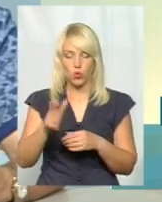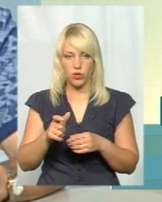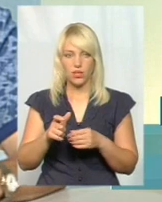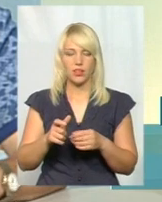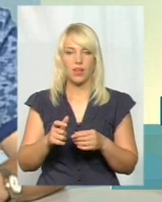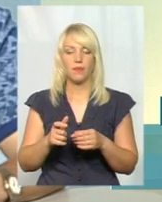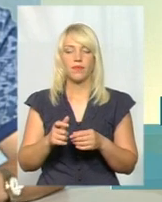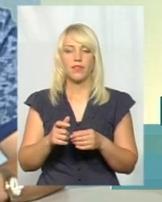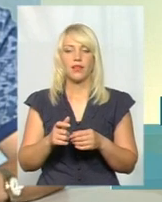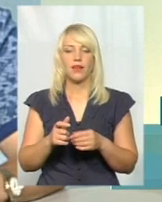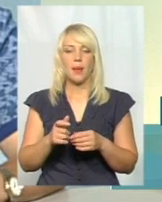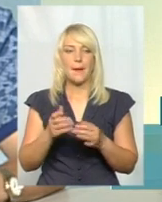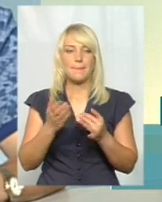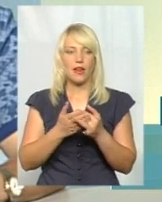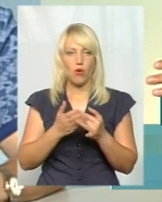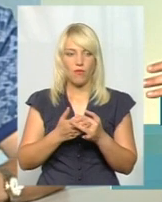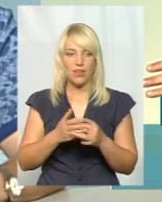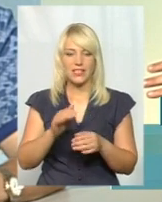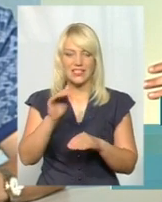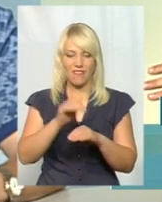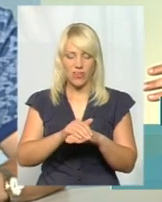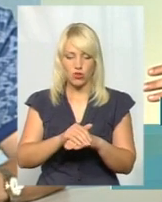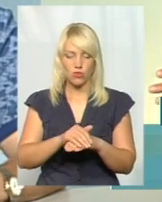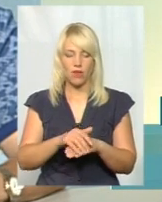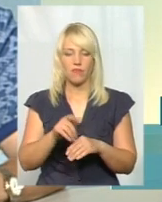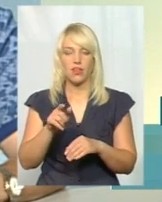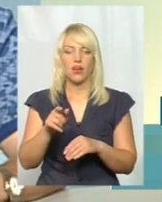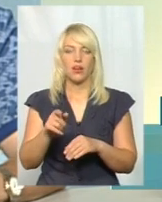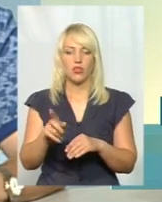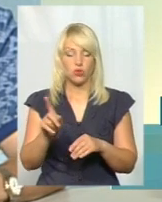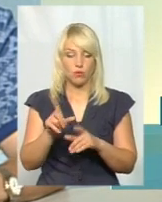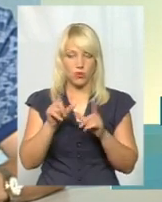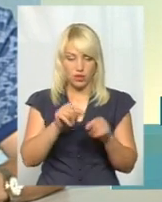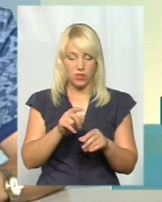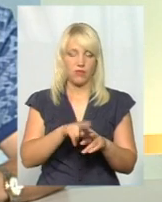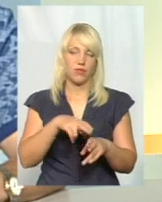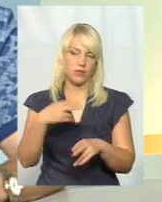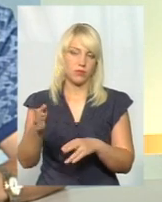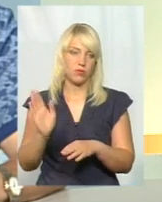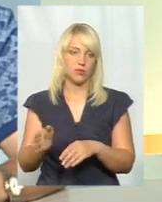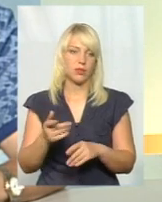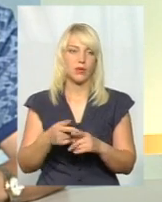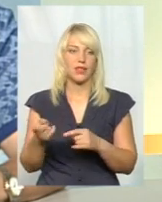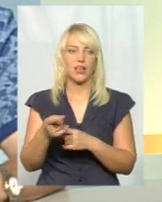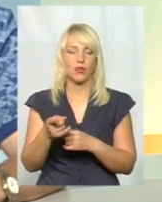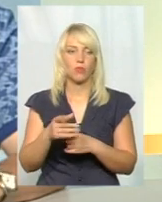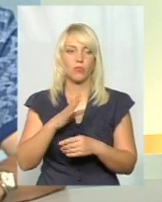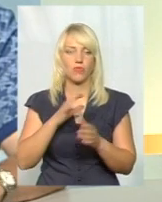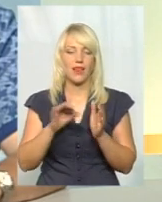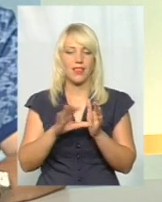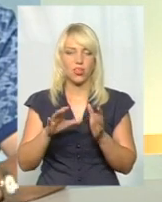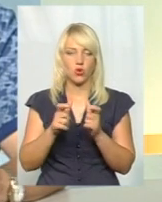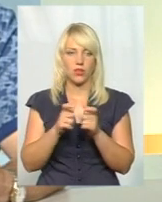зафіксувався, що він приїхав, ми перевізнику відшкодували. До речі, в Тернополі був введений електронний квиток, там